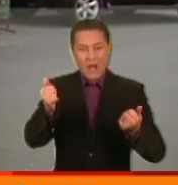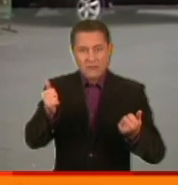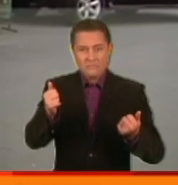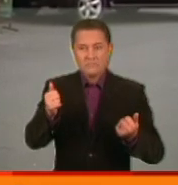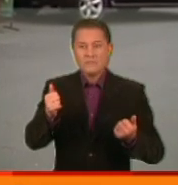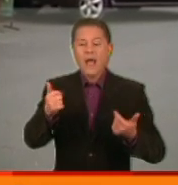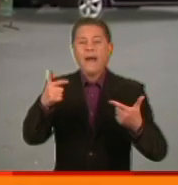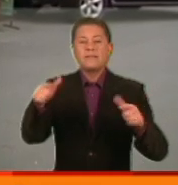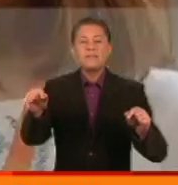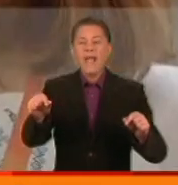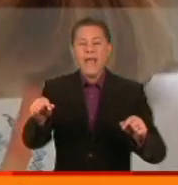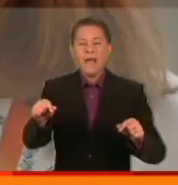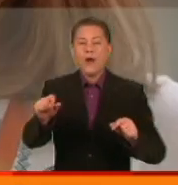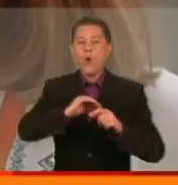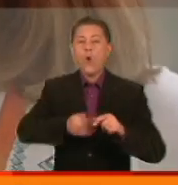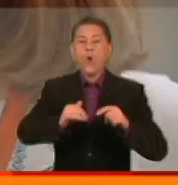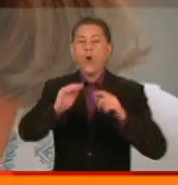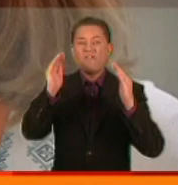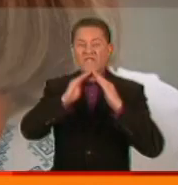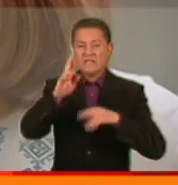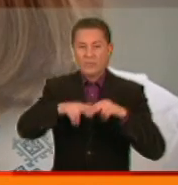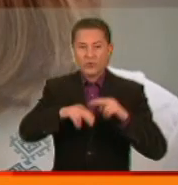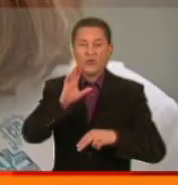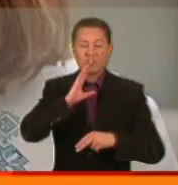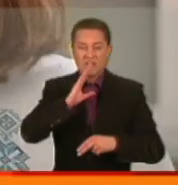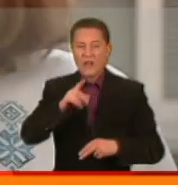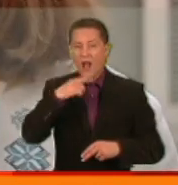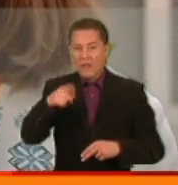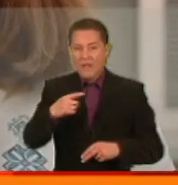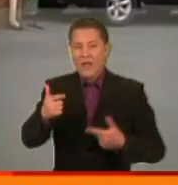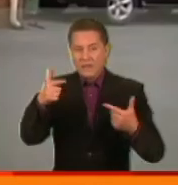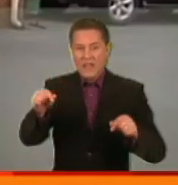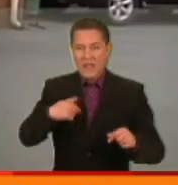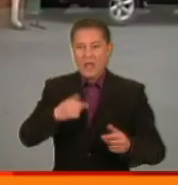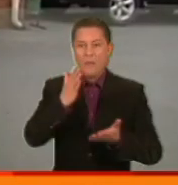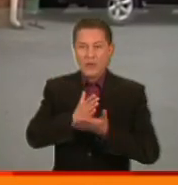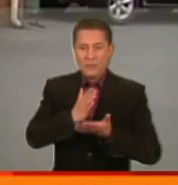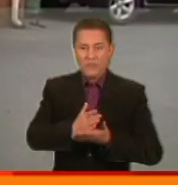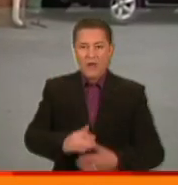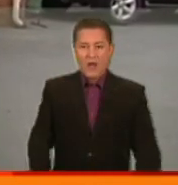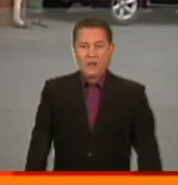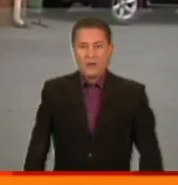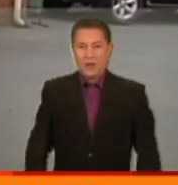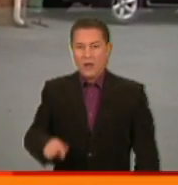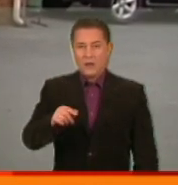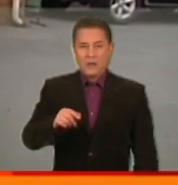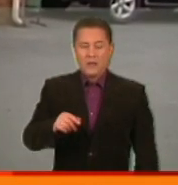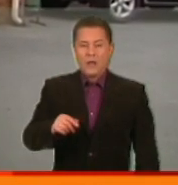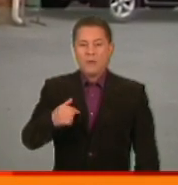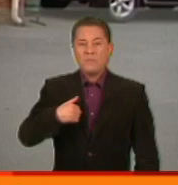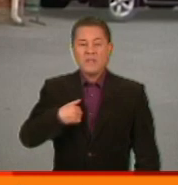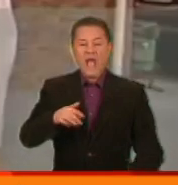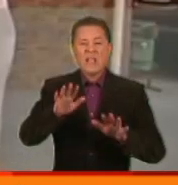Намагаюся дізнатися, де ж насправді офіс забудовника. Жінка запевняє, там, де я і перебуваю. У мене на місці зараз нема.